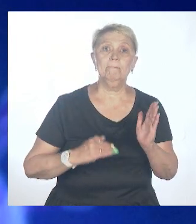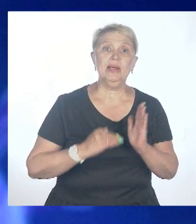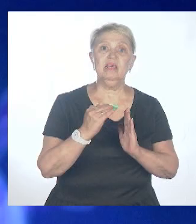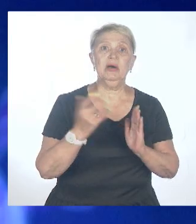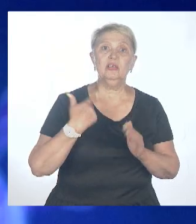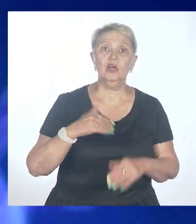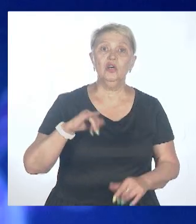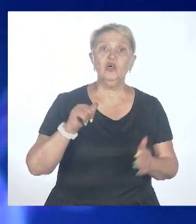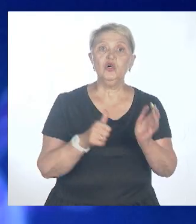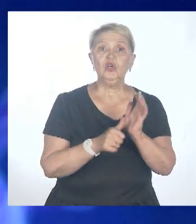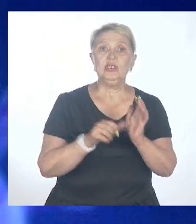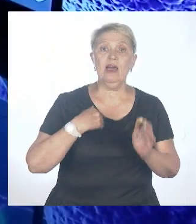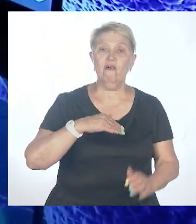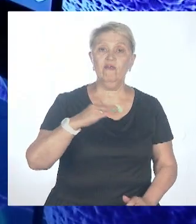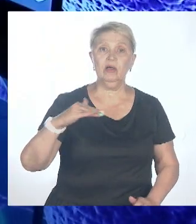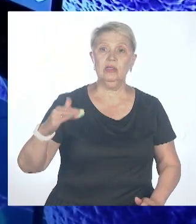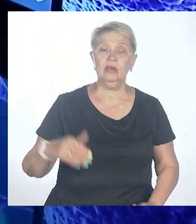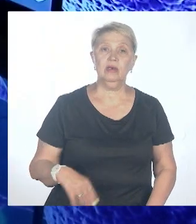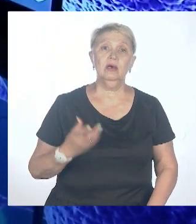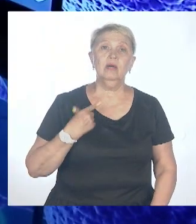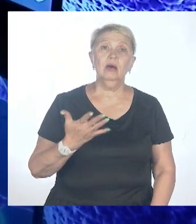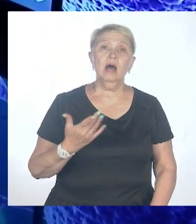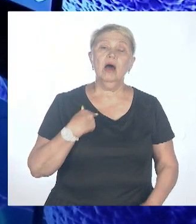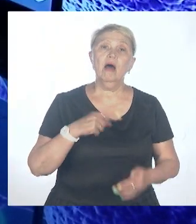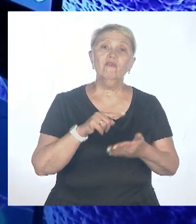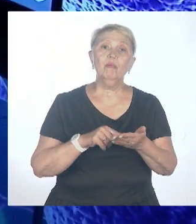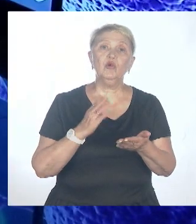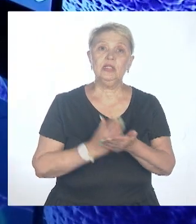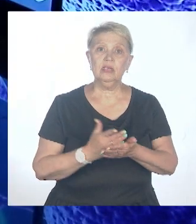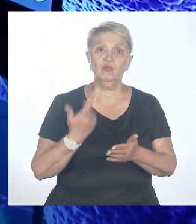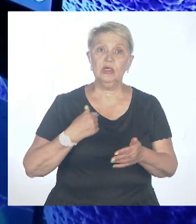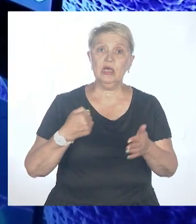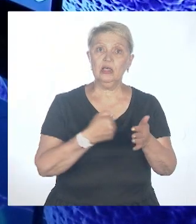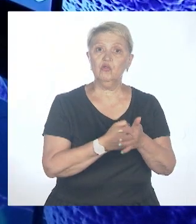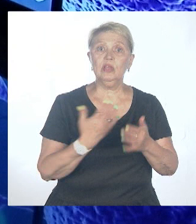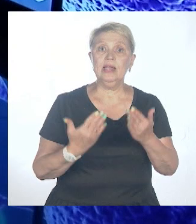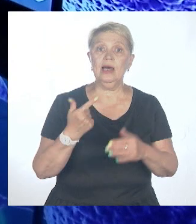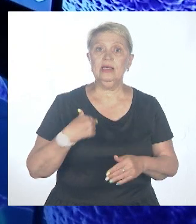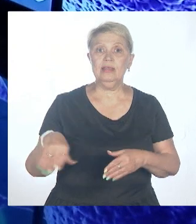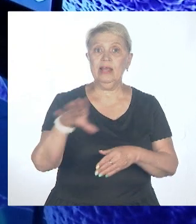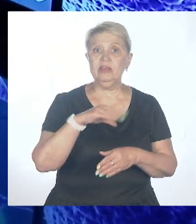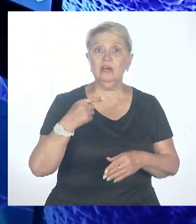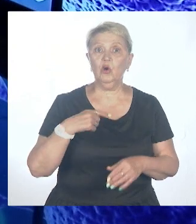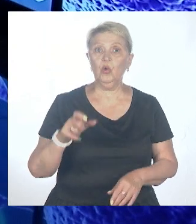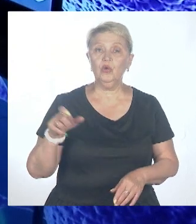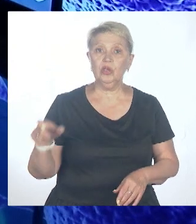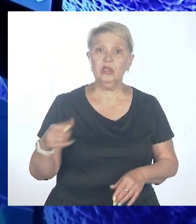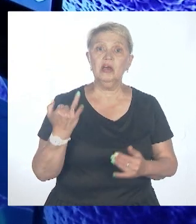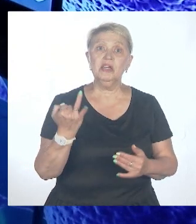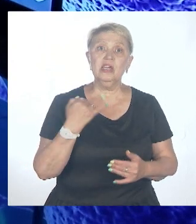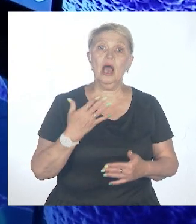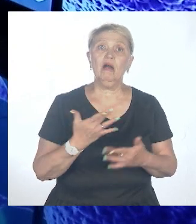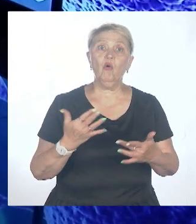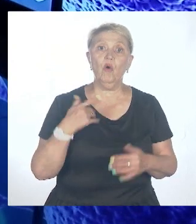Другой вопрос, что дойдет ли она до нас и в каком виде. Дело в том, что, да, сейчас ограничения